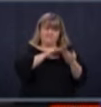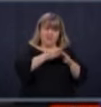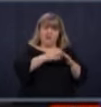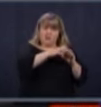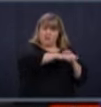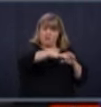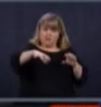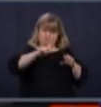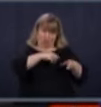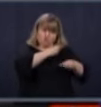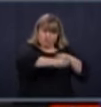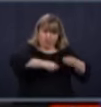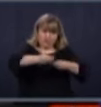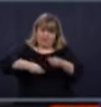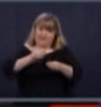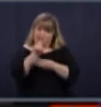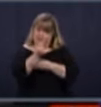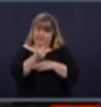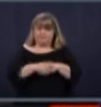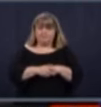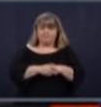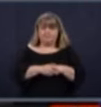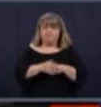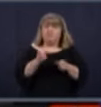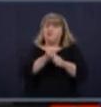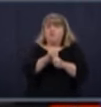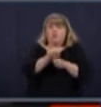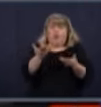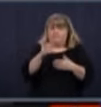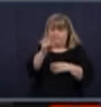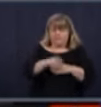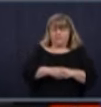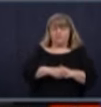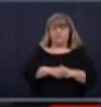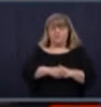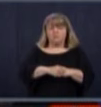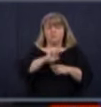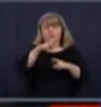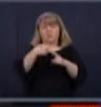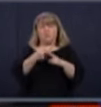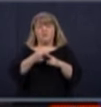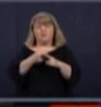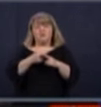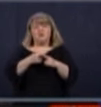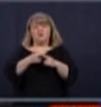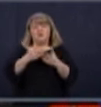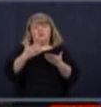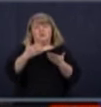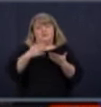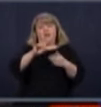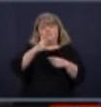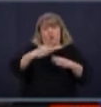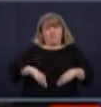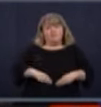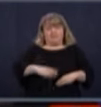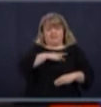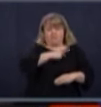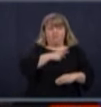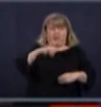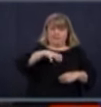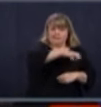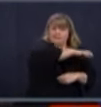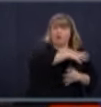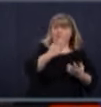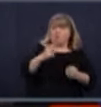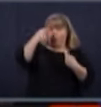les premiers ministres des provinces aimeraient que le gouvernement fédéral fasse une entente avec les gouvernements des provinces